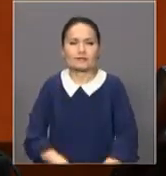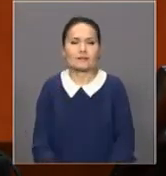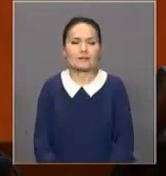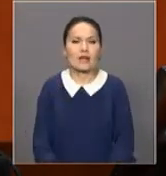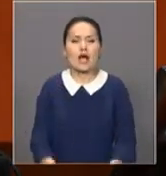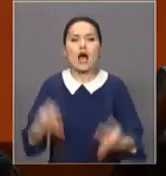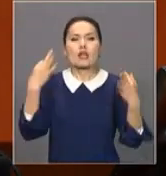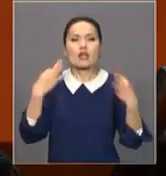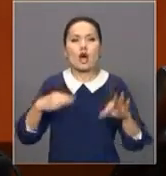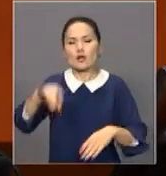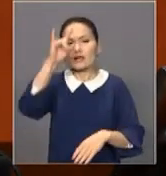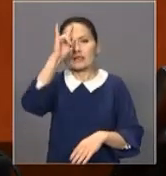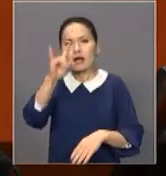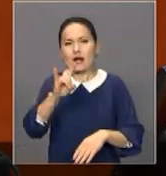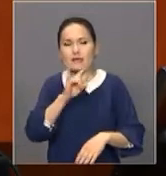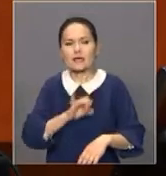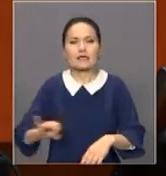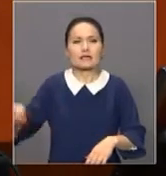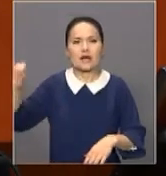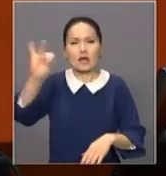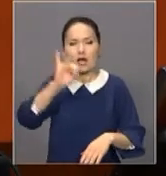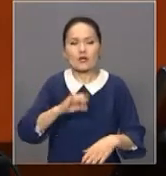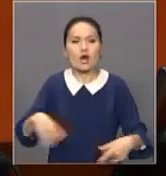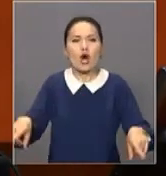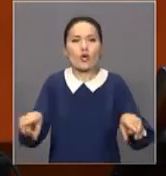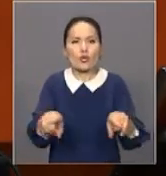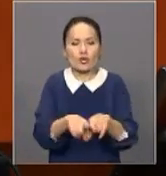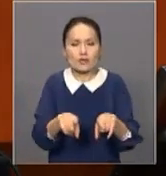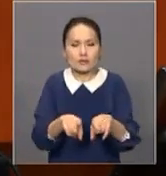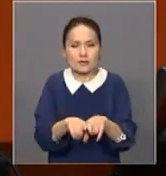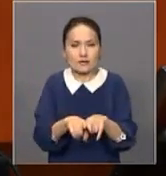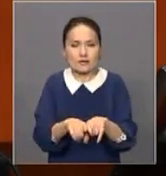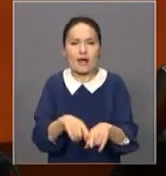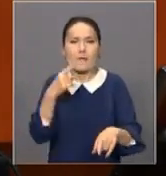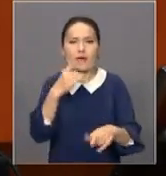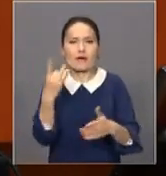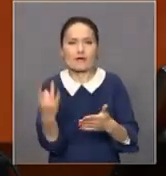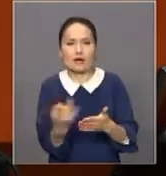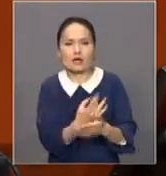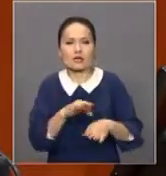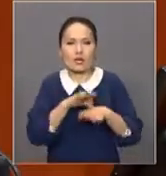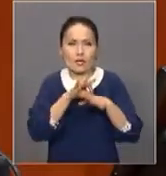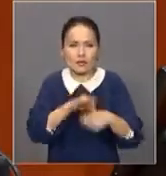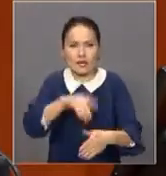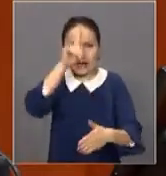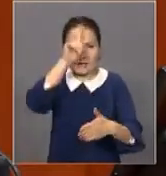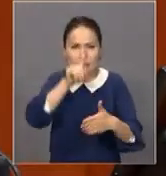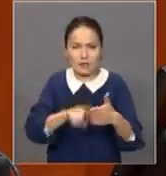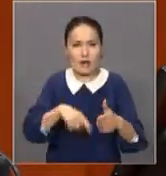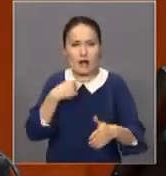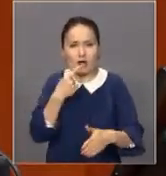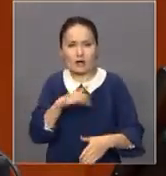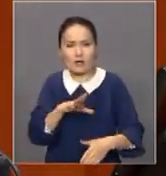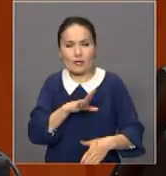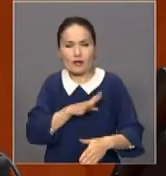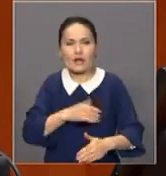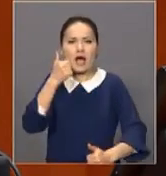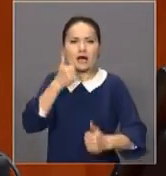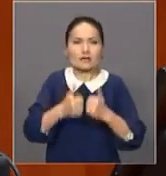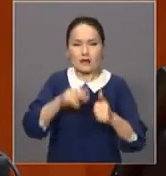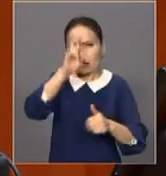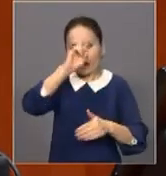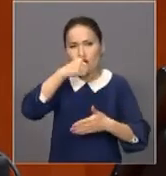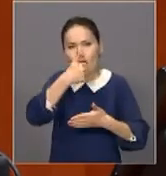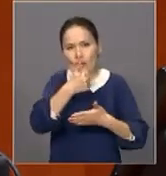Тәуелсіз Қазақстан тарихында таб осындай табысты сайлау бірінші рет өтті деп сенімен айтуға болады. Саяси дода сондай